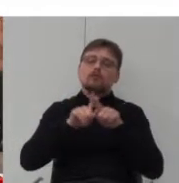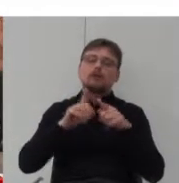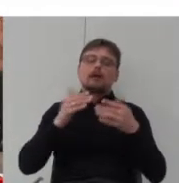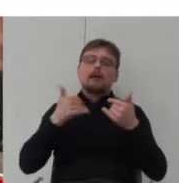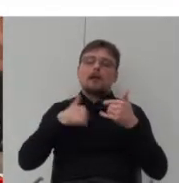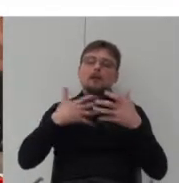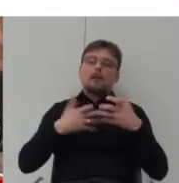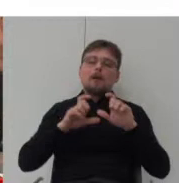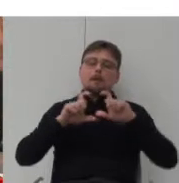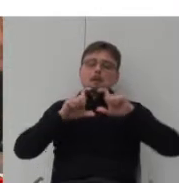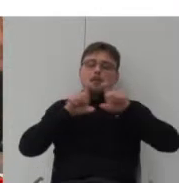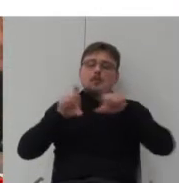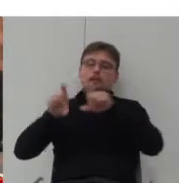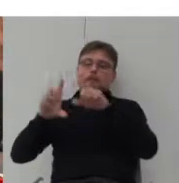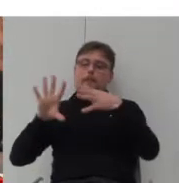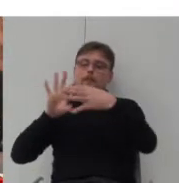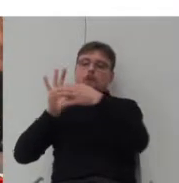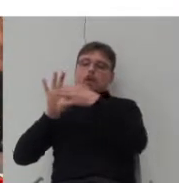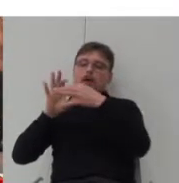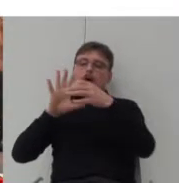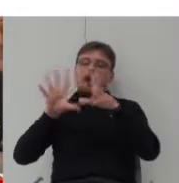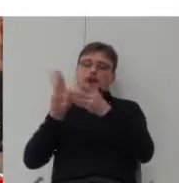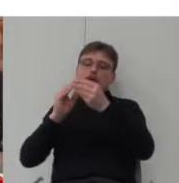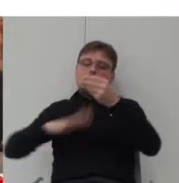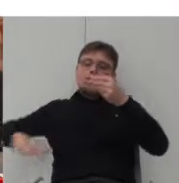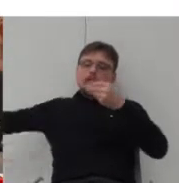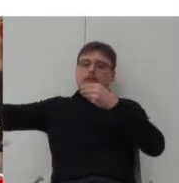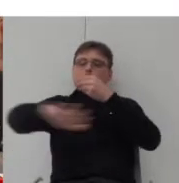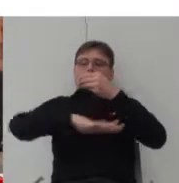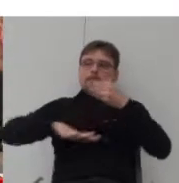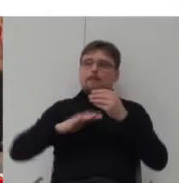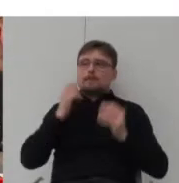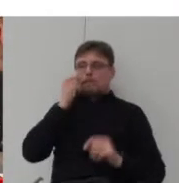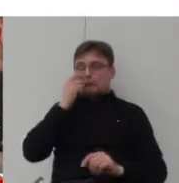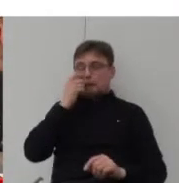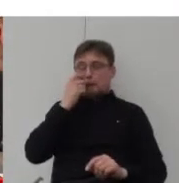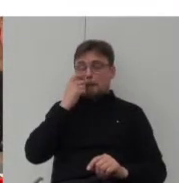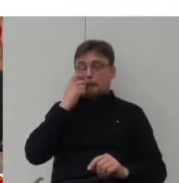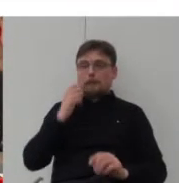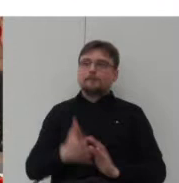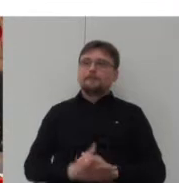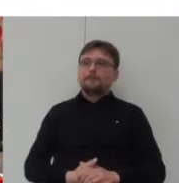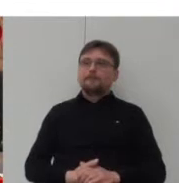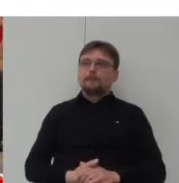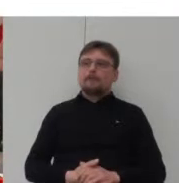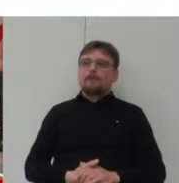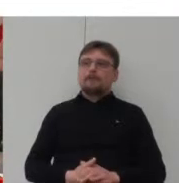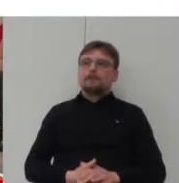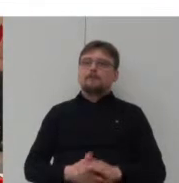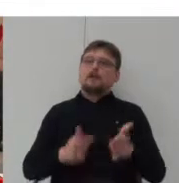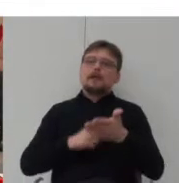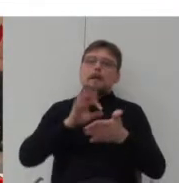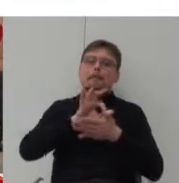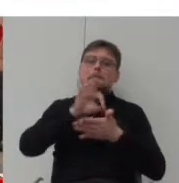w jaki sposób, żeby te mieszkania identyfikowały się ze swoim podwórkiem. No i tu jest plan zagospodarowania